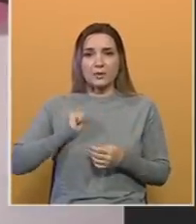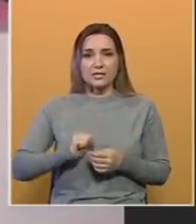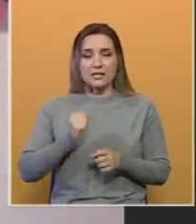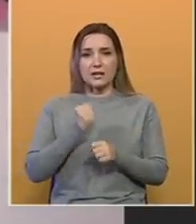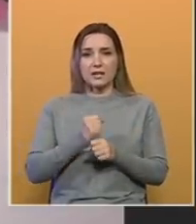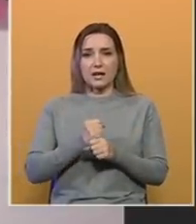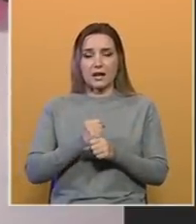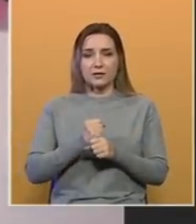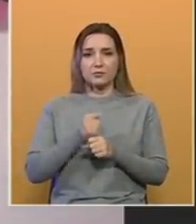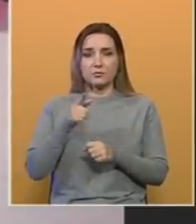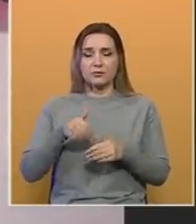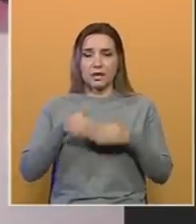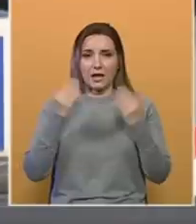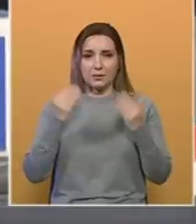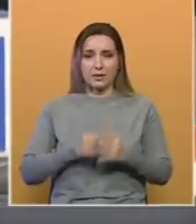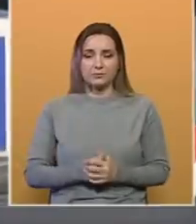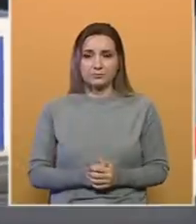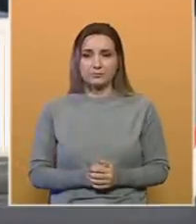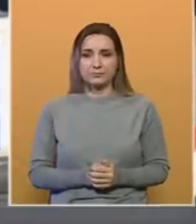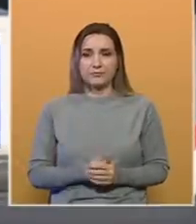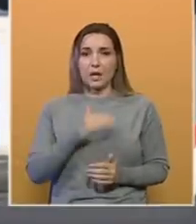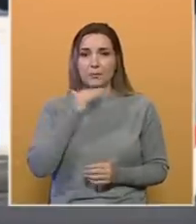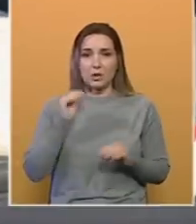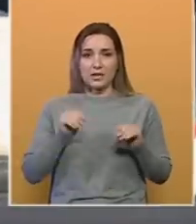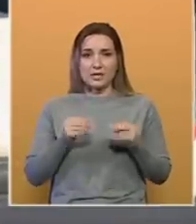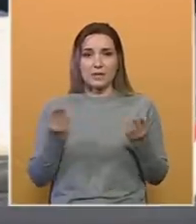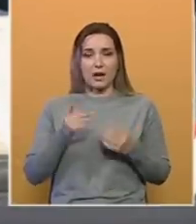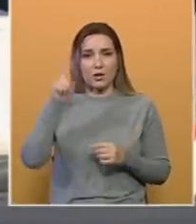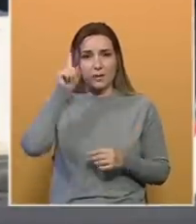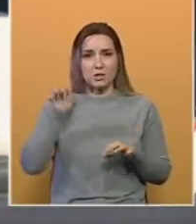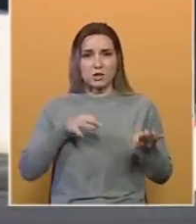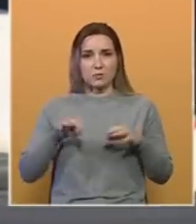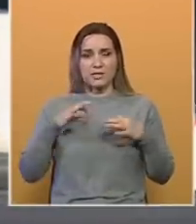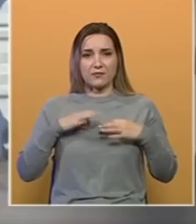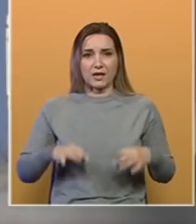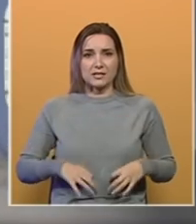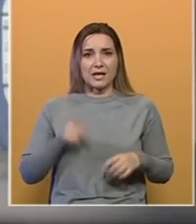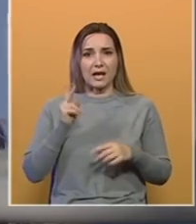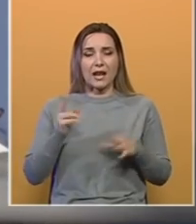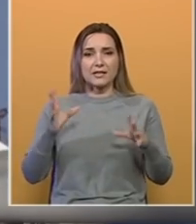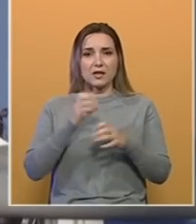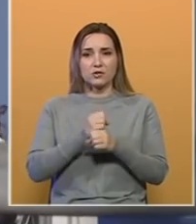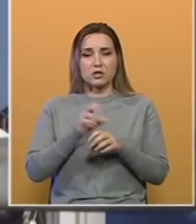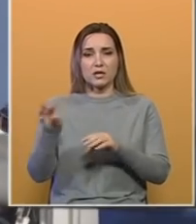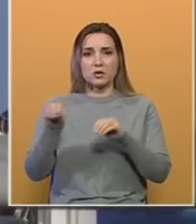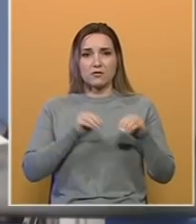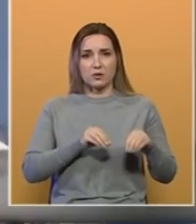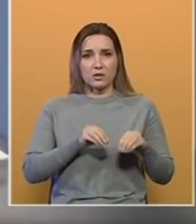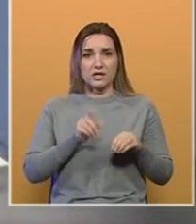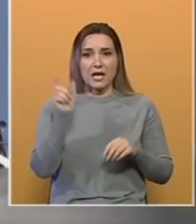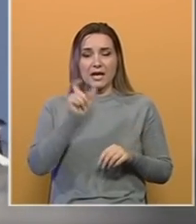najtežim danima u Afganistanu. Mnoge zemlje poput Njemačke, Španije, Francuske i Kanade završile su evakuaciju.